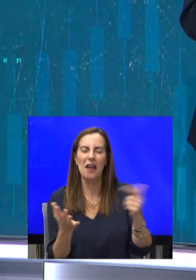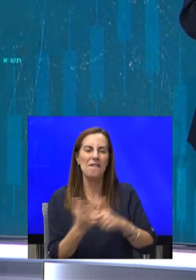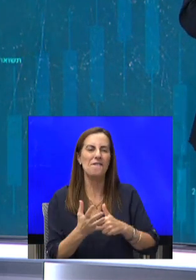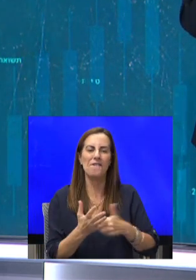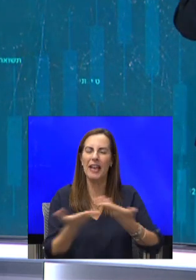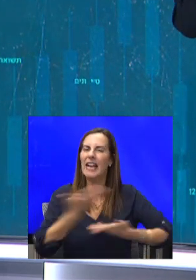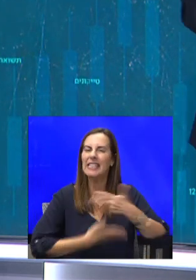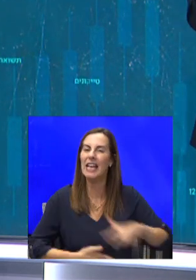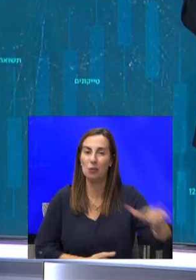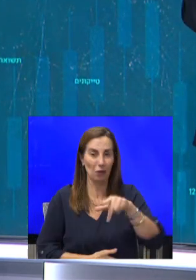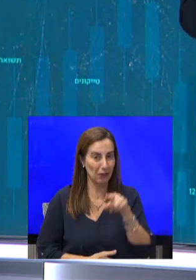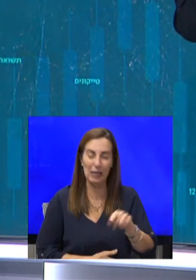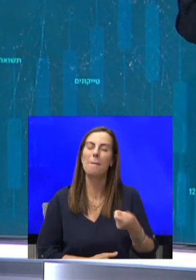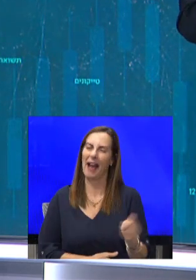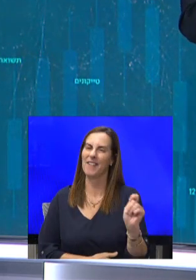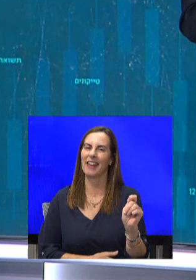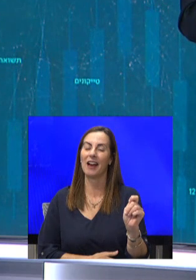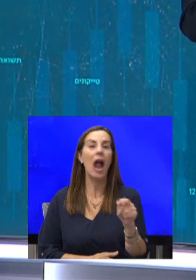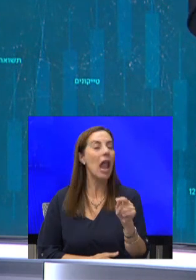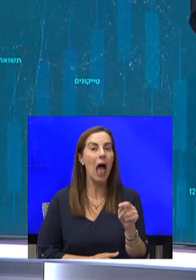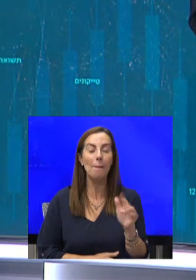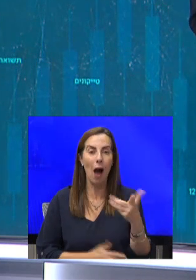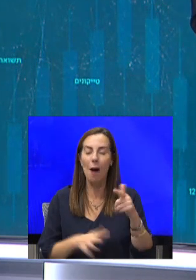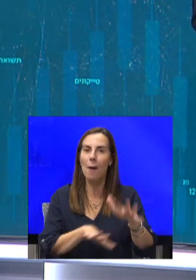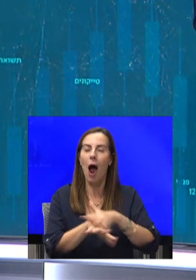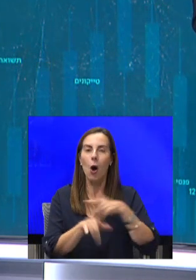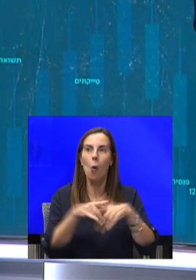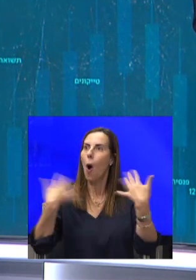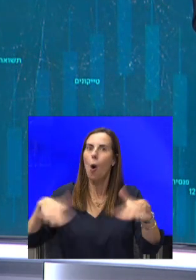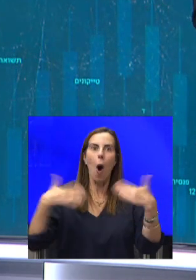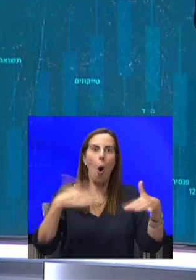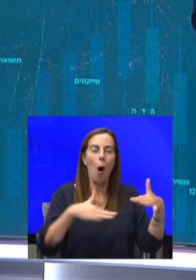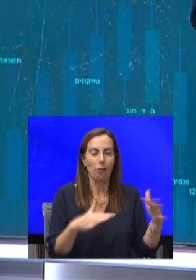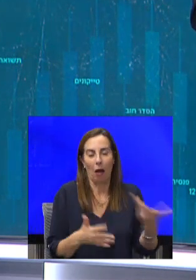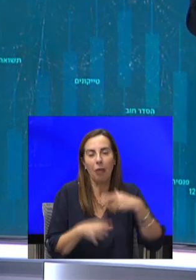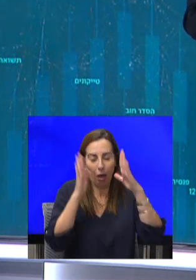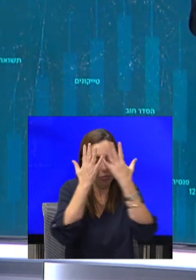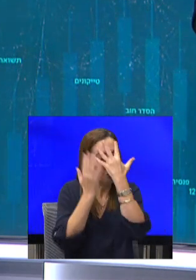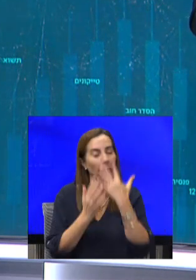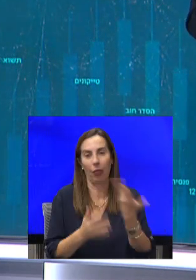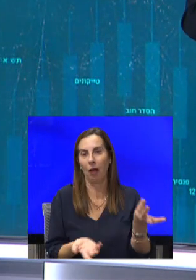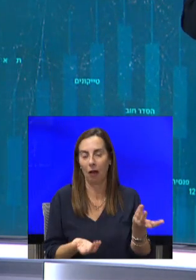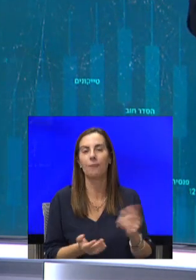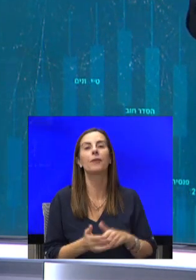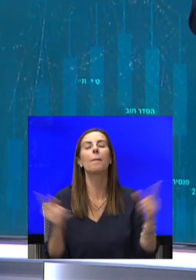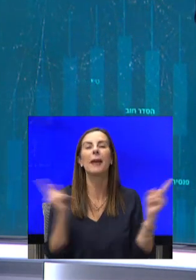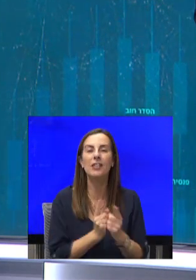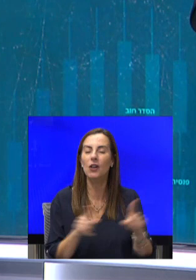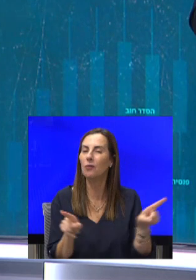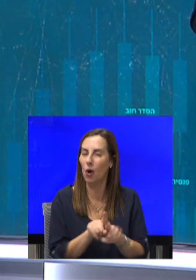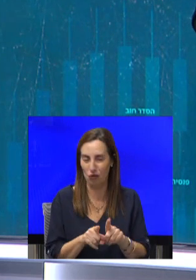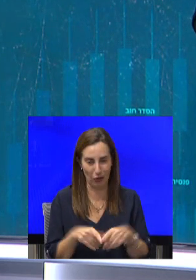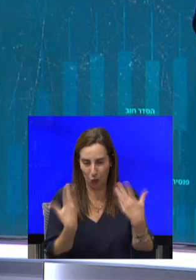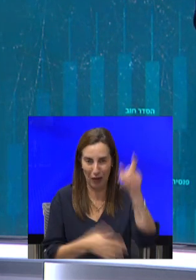הכבנה. היא כשאתם עשו דברים מכל הנצנצים, איך אפשר בעצם לראות שזה פייק. בקיצור, כמו שלא הייתם נותנים לאדם זר